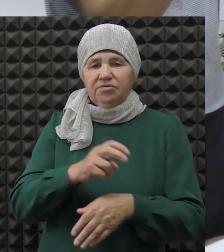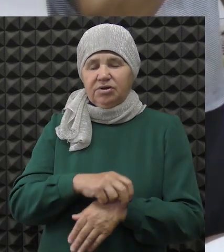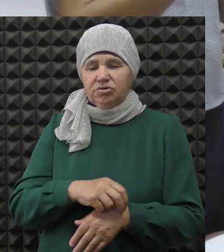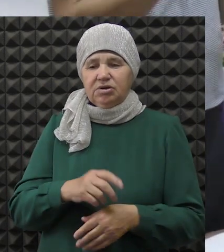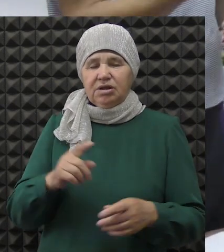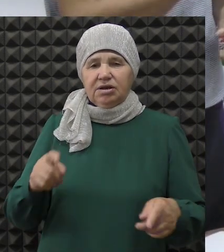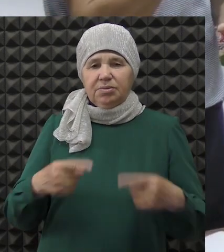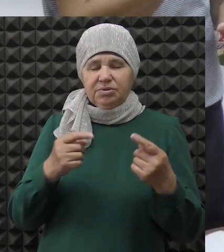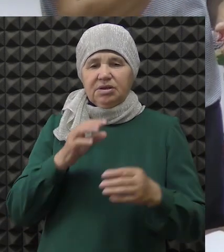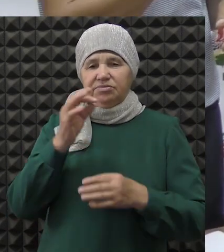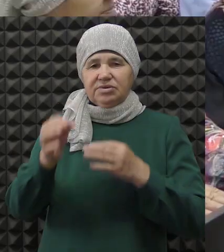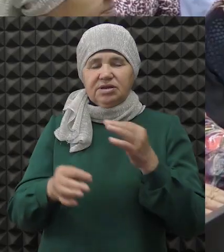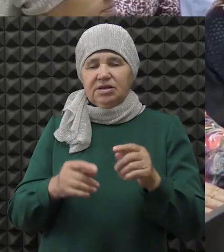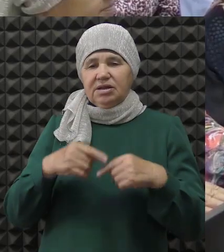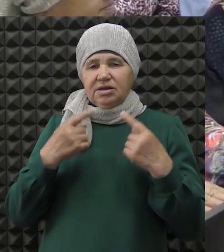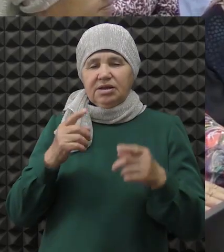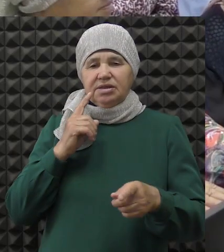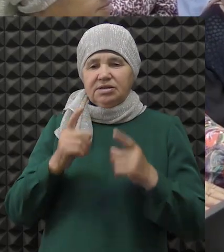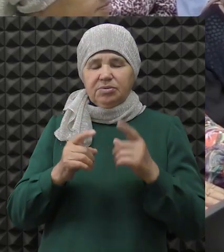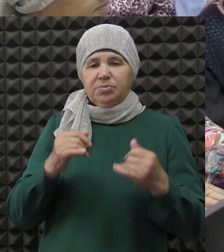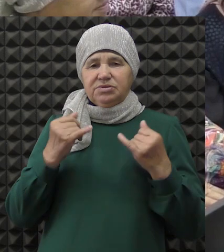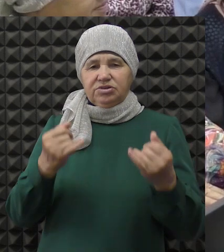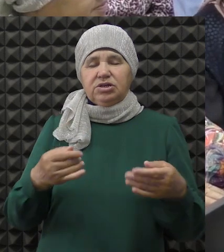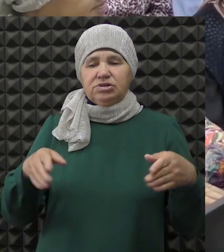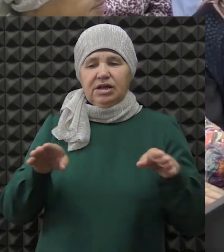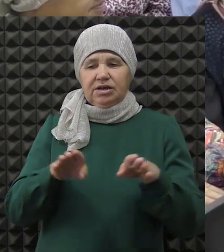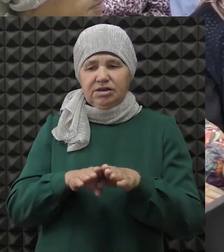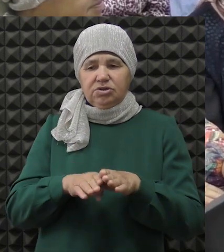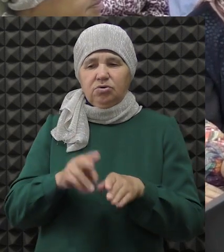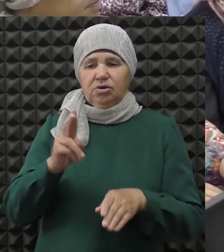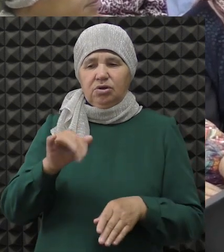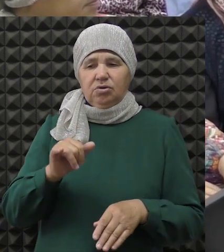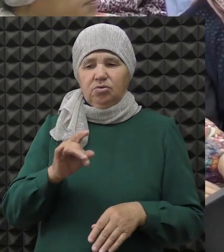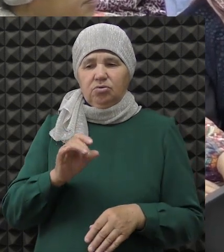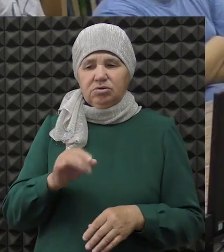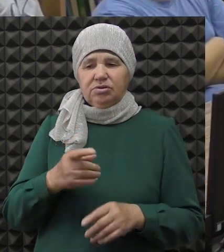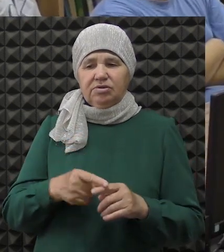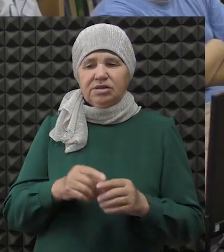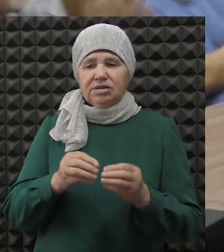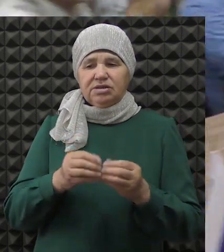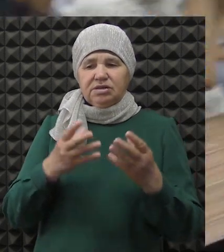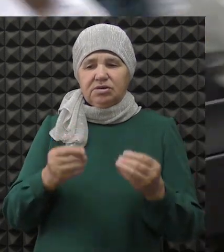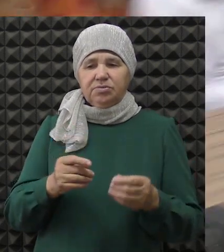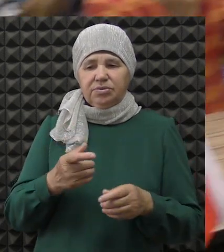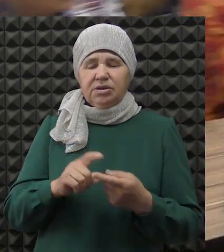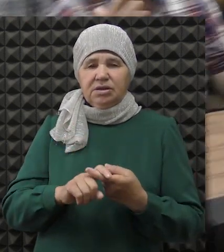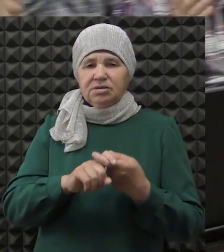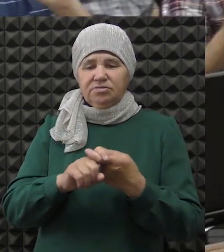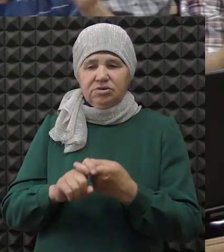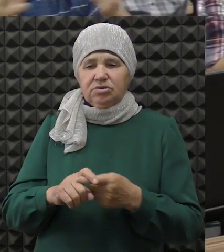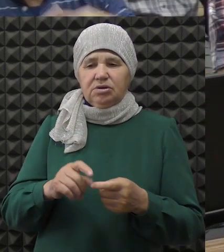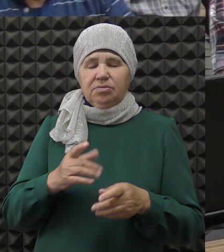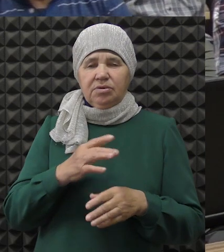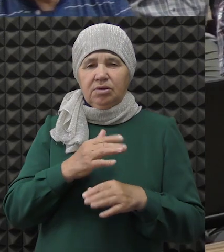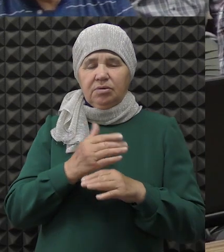Центра Ярдем реабилитанты высказывали на собрании, посвященном закрытию курсов. Те же, кто все эти 10 дней был связующей нитью